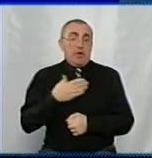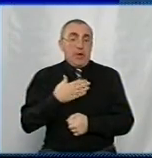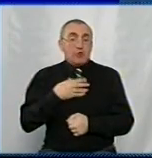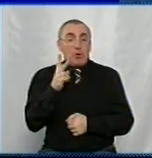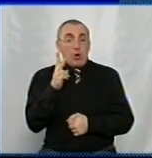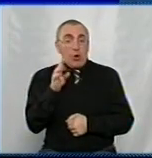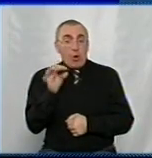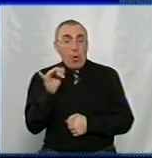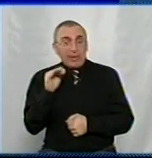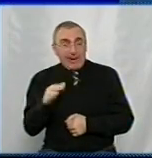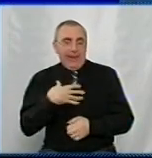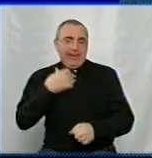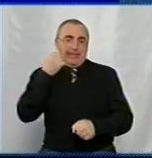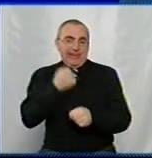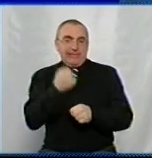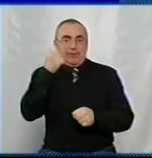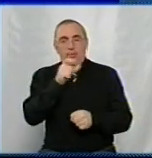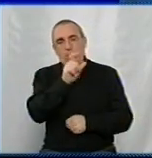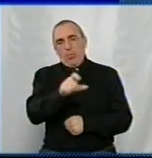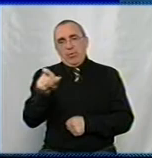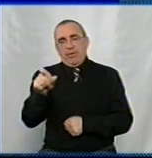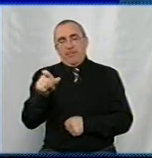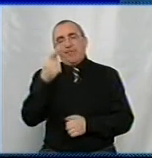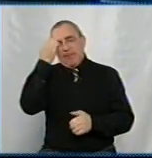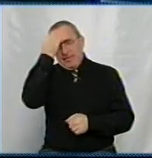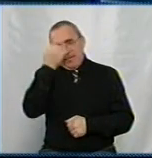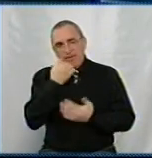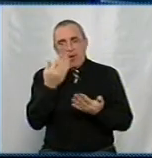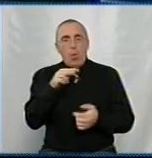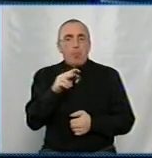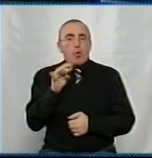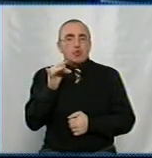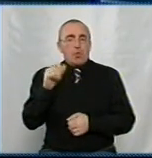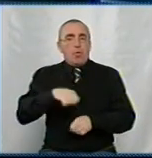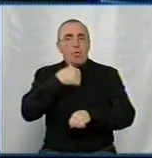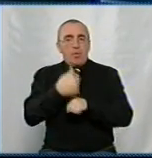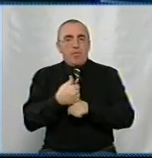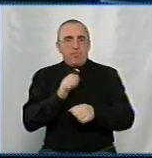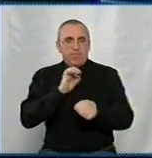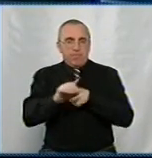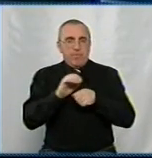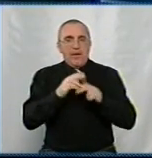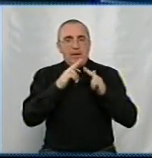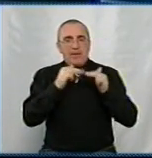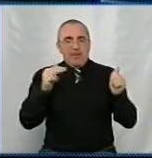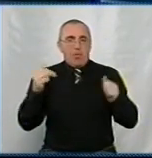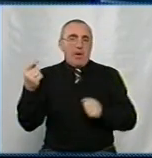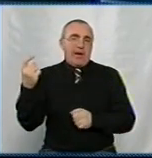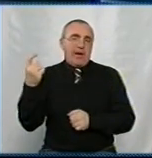кротик, він дисциплінує цих людей. Ось і все. Дякую вам. Людмила Носкова, начальниця служби збуту підприємства Дніпро